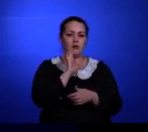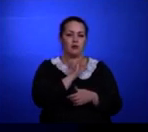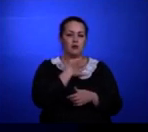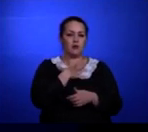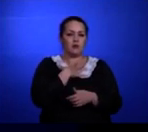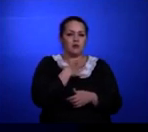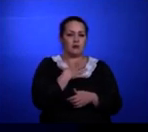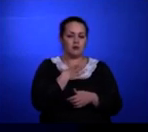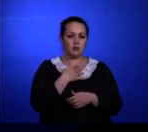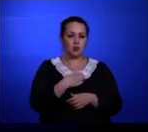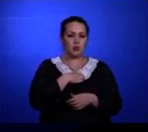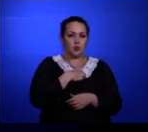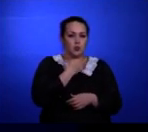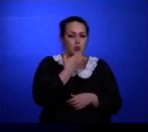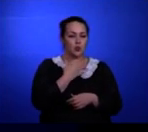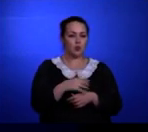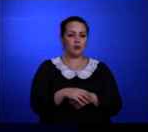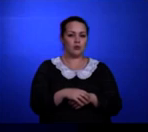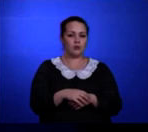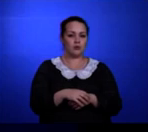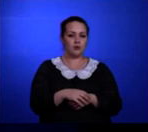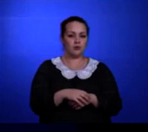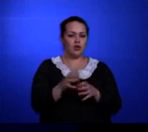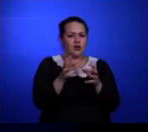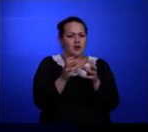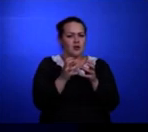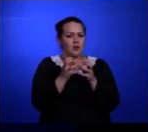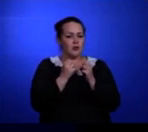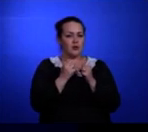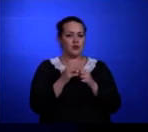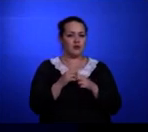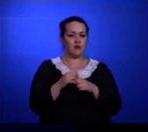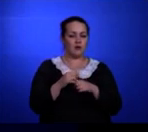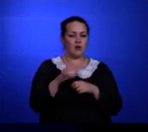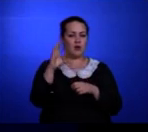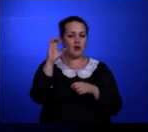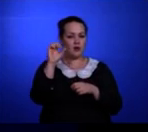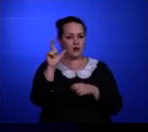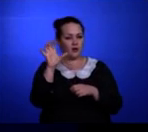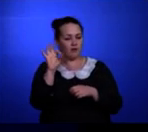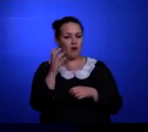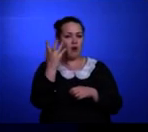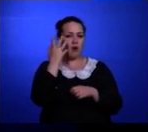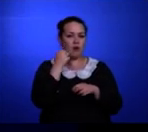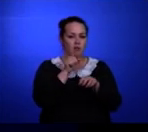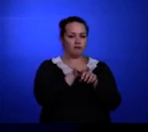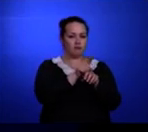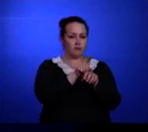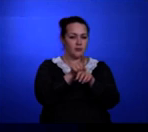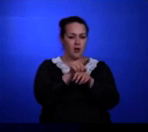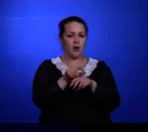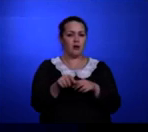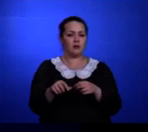испуганно вздрагивая, и крепче прижимала его к себе, когда танк метил прямо